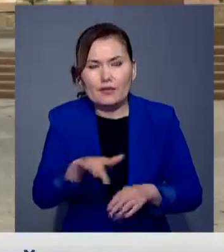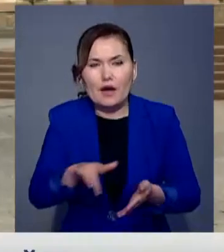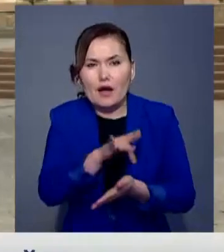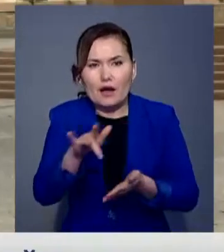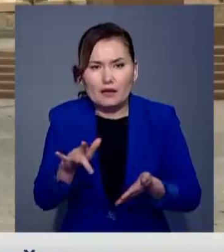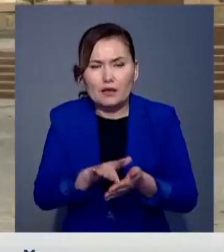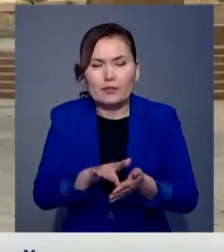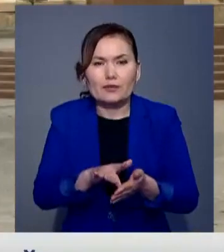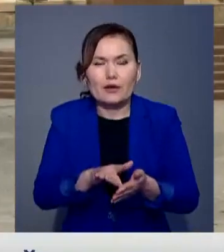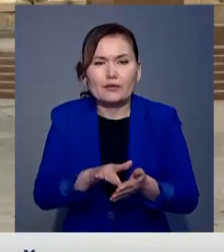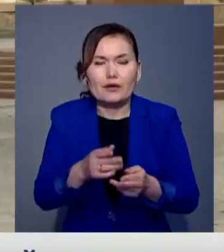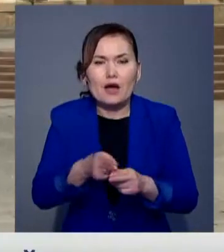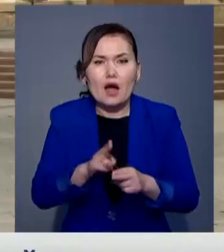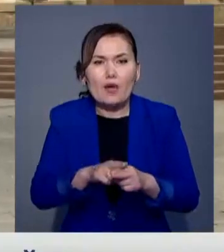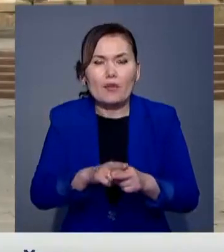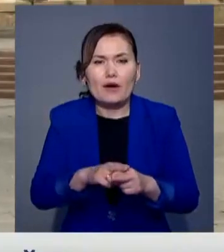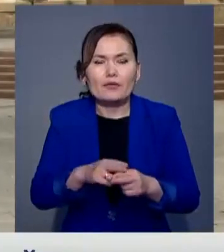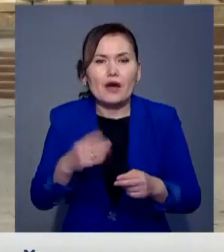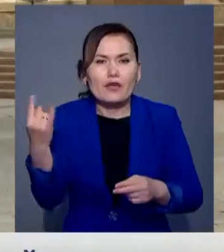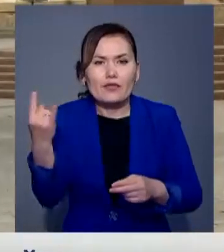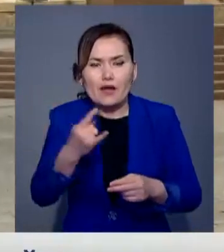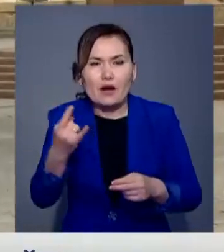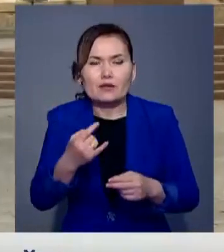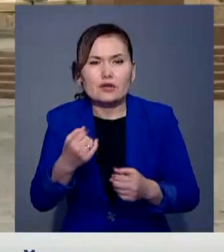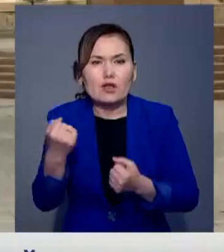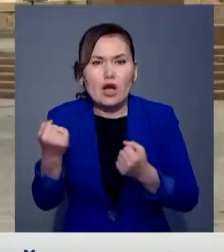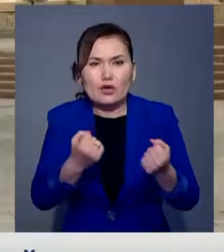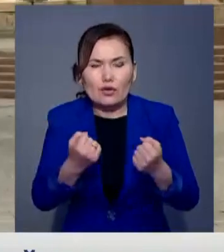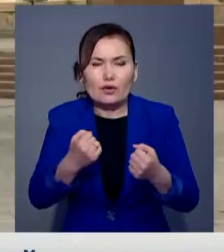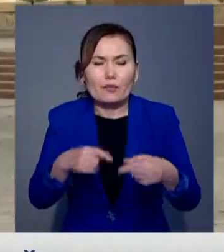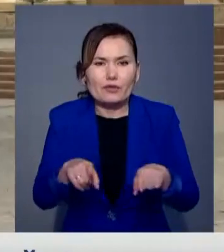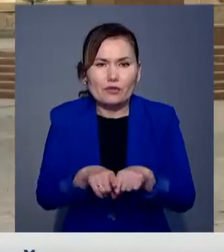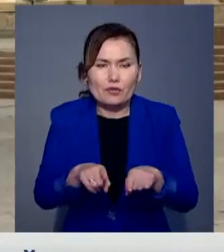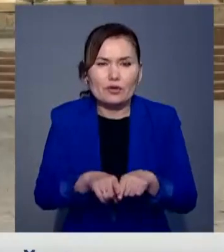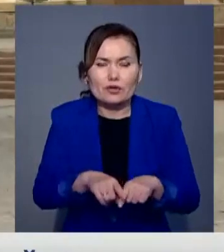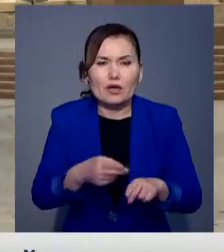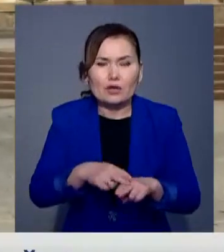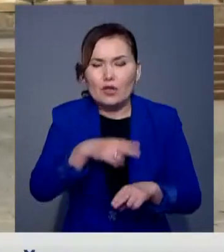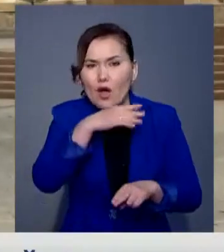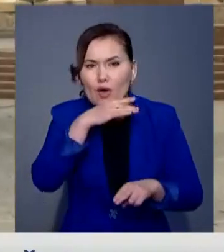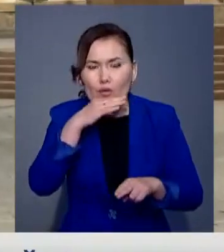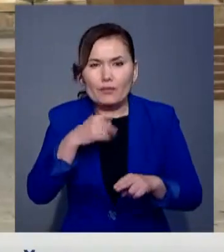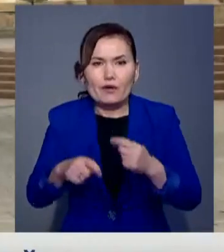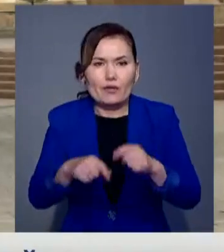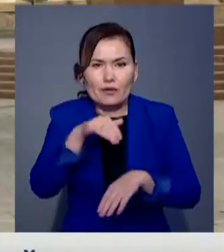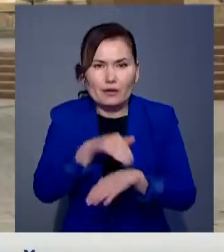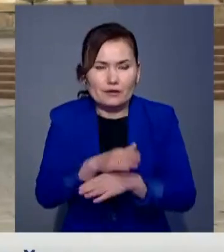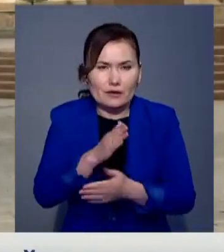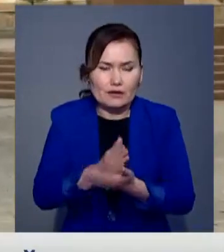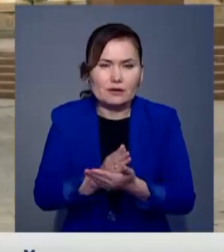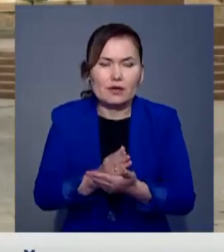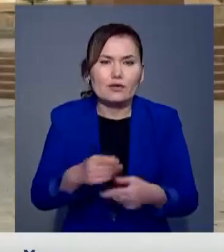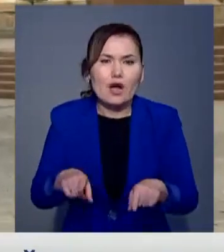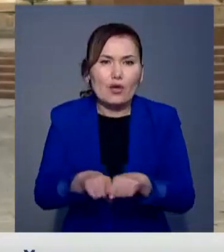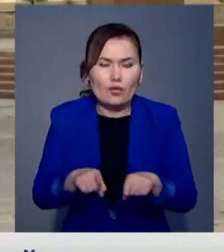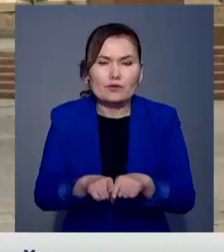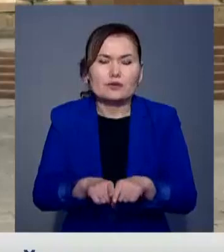Ары асында қатмайтық қатсы жүргіздішілерді ақтаны ариаттан адам біршіліктен жуғары қойған естегенде менің қаттық қынжылдым. Тайта